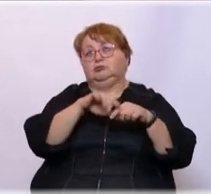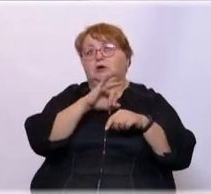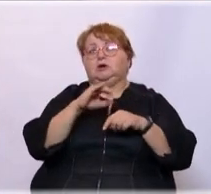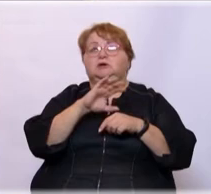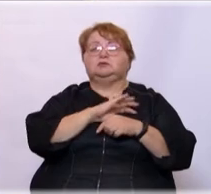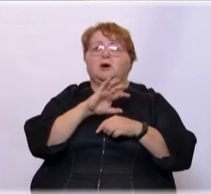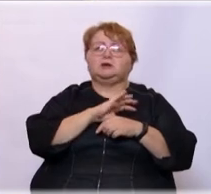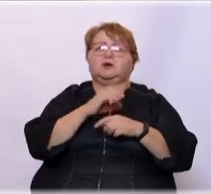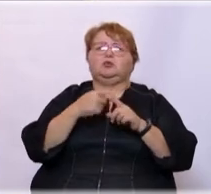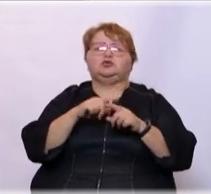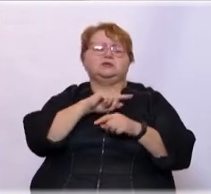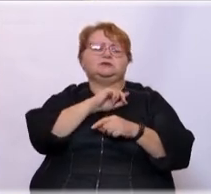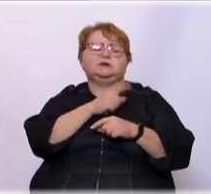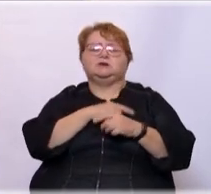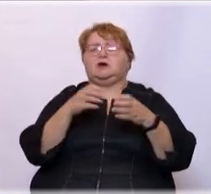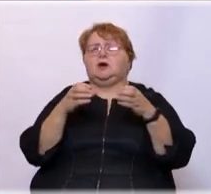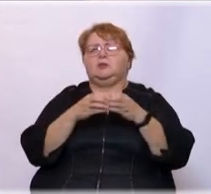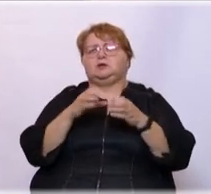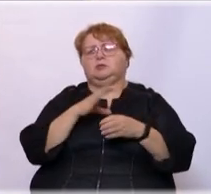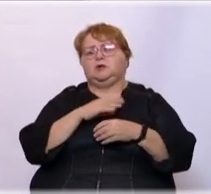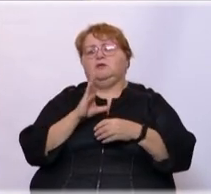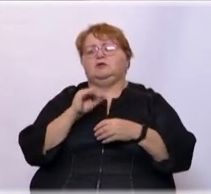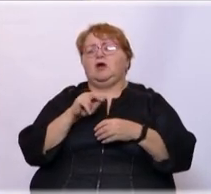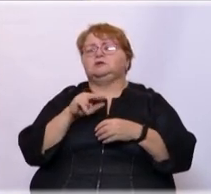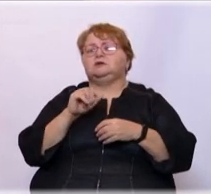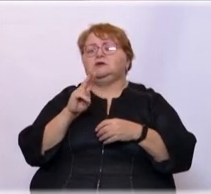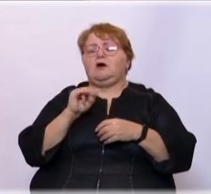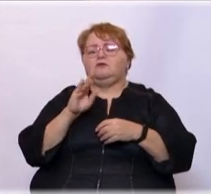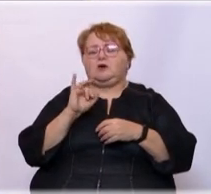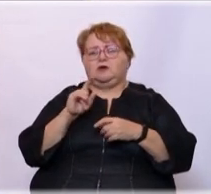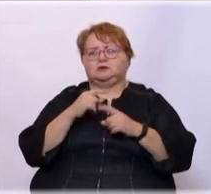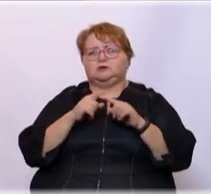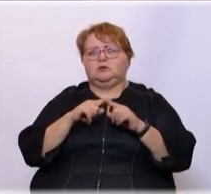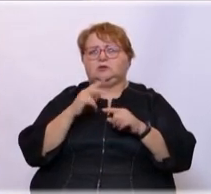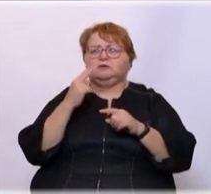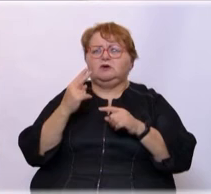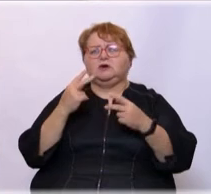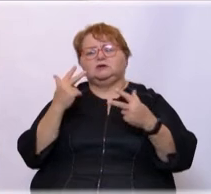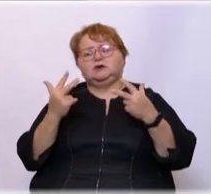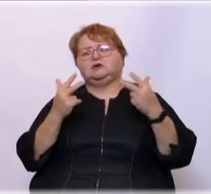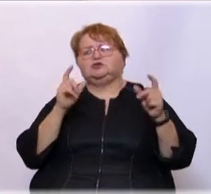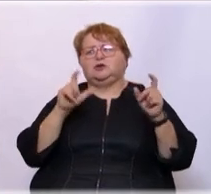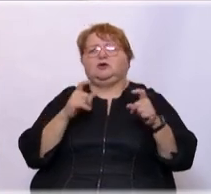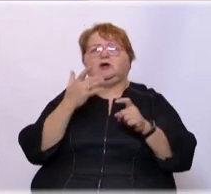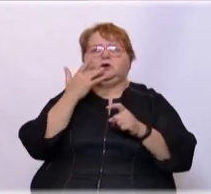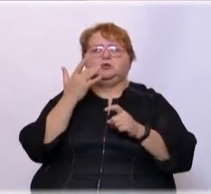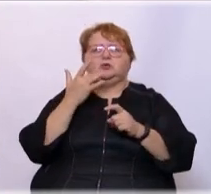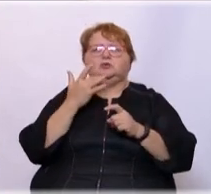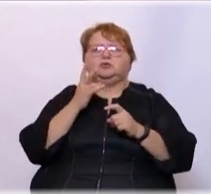«Спартак» была очень сильная команда была в Владикавказе. На самом деле там у нас по два, по три человека было, которые